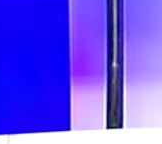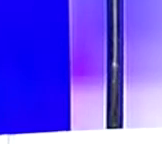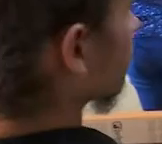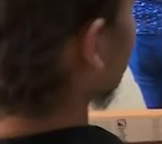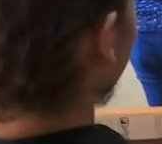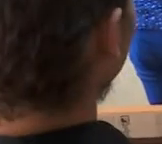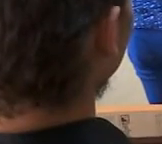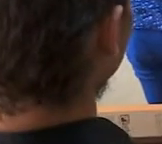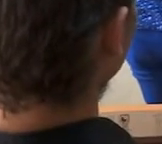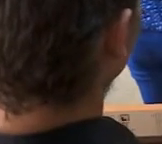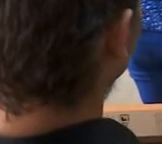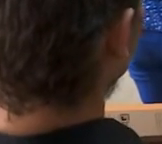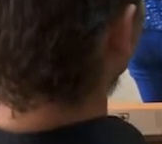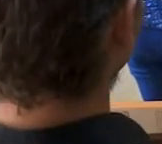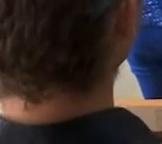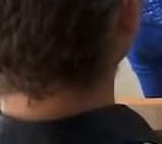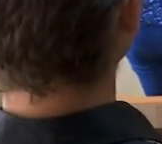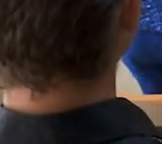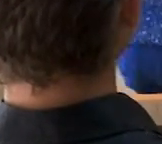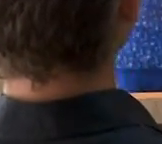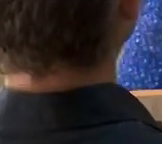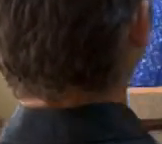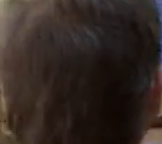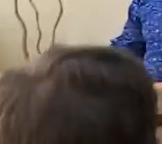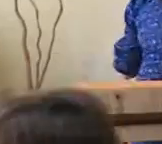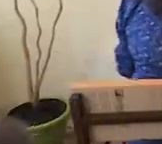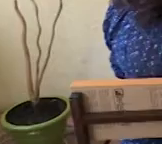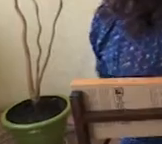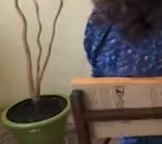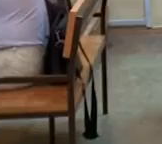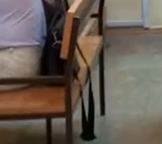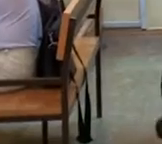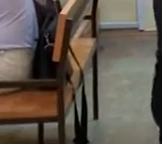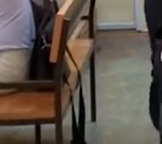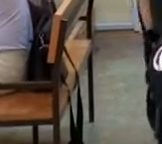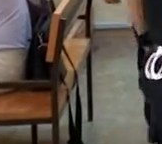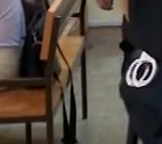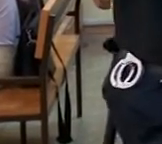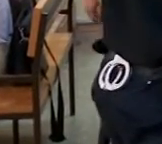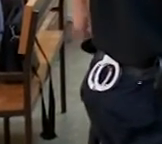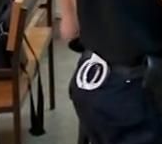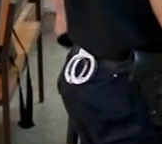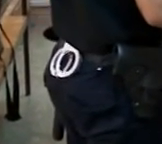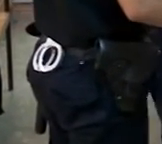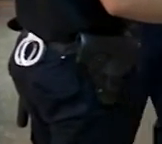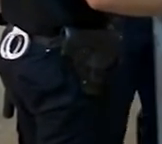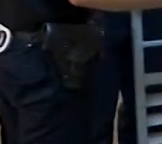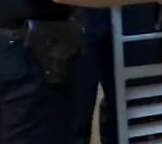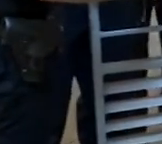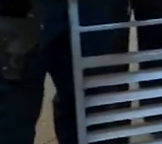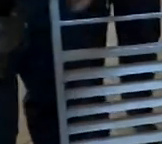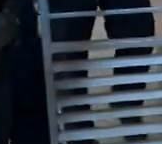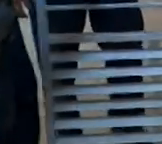Юлії Віжан. Засідання почали з допиту свідка, який був з обвинувачуваним вечером вбивства. За словами викликаного Олексія